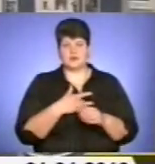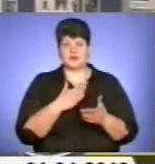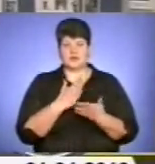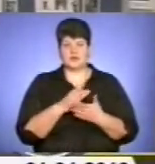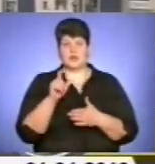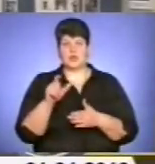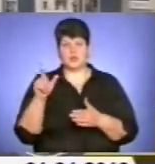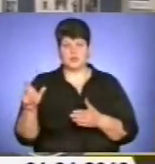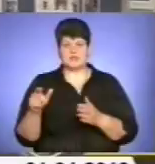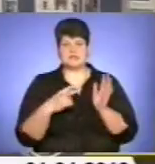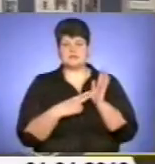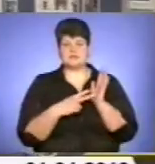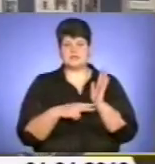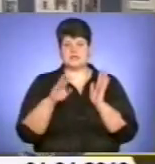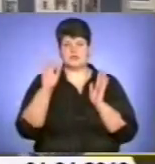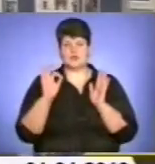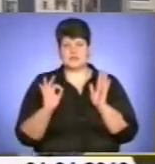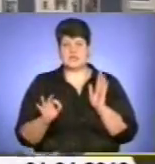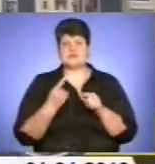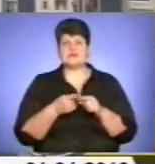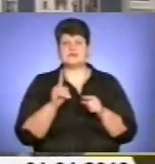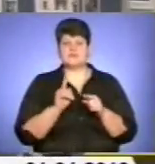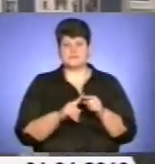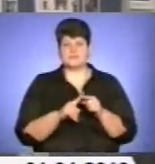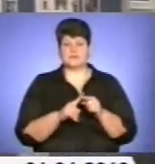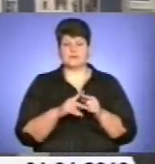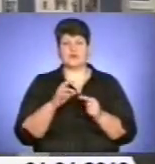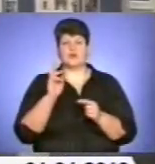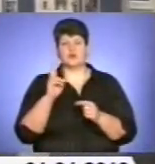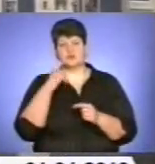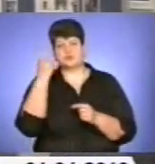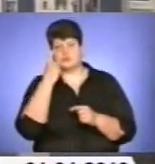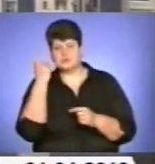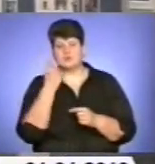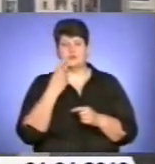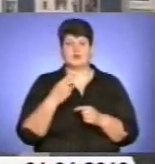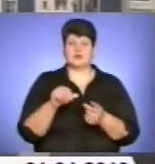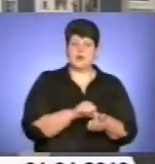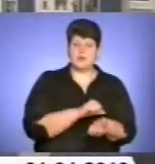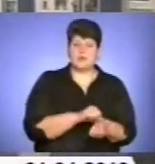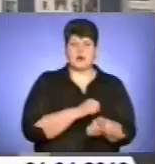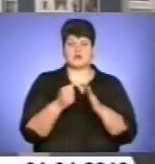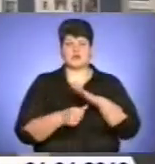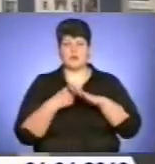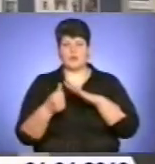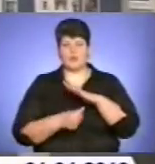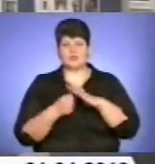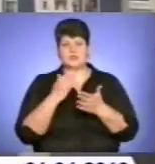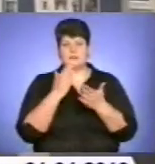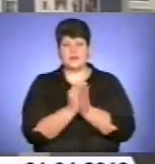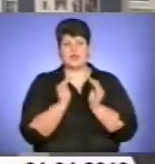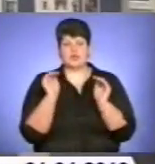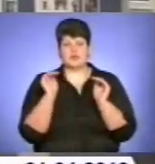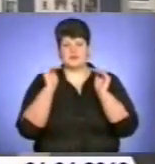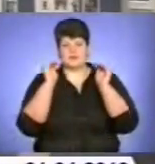70%, які зловживають алкоголем, наркоманією, бомжі, мають нижчий соціальний